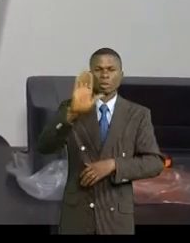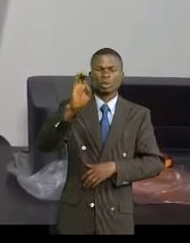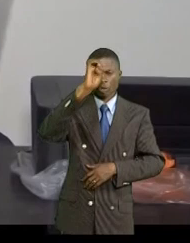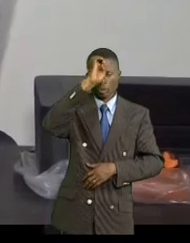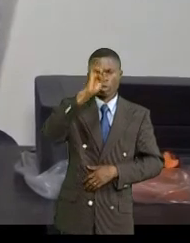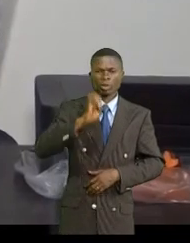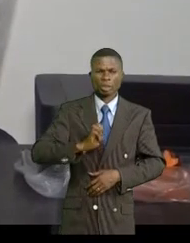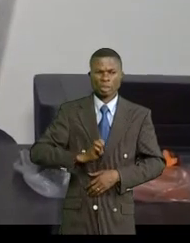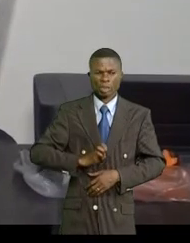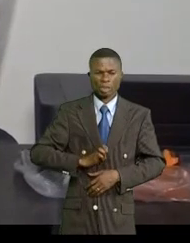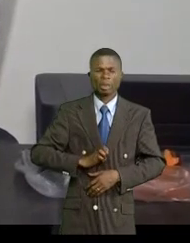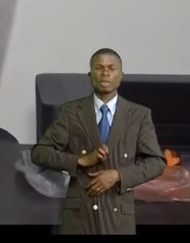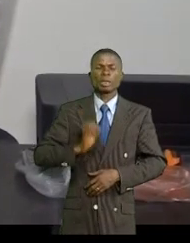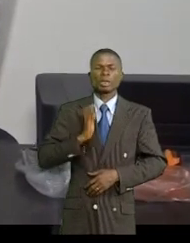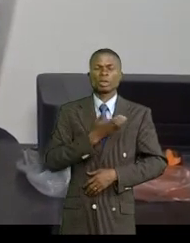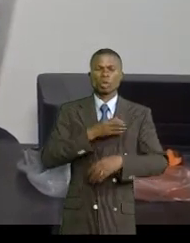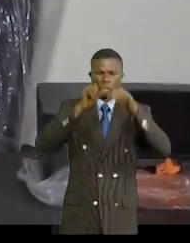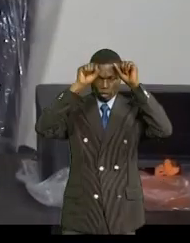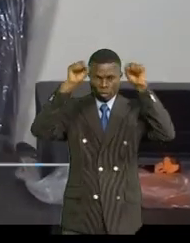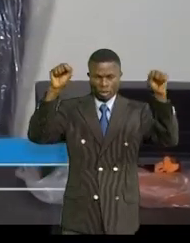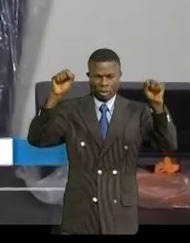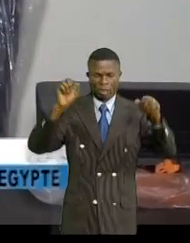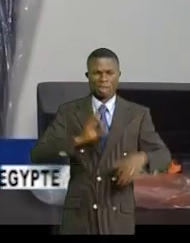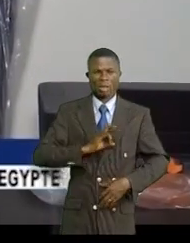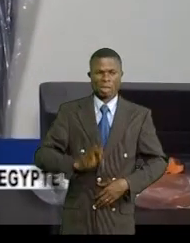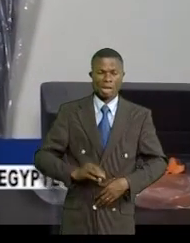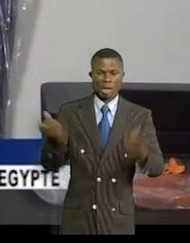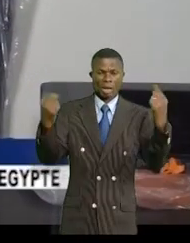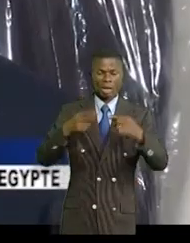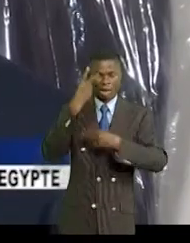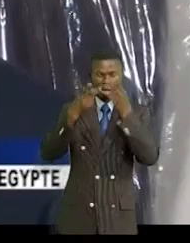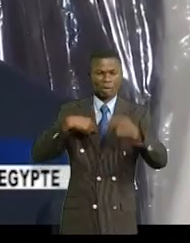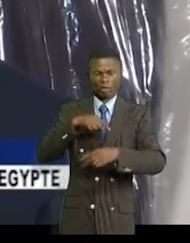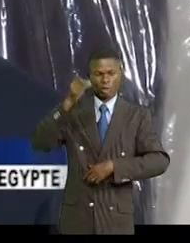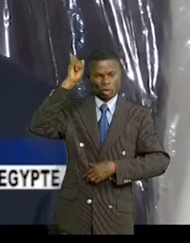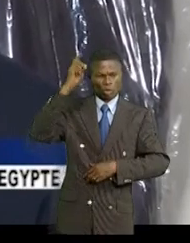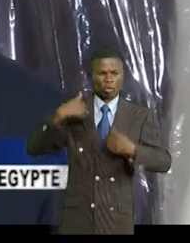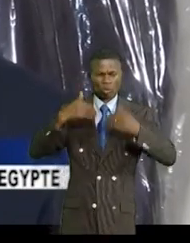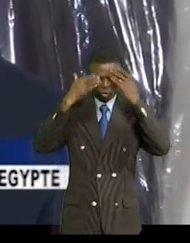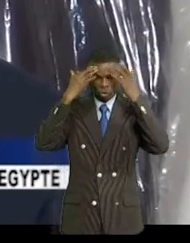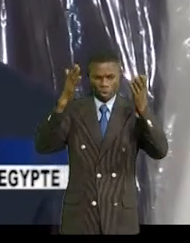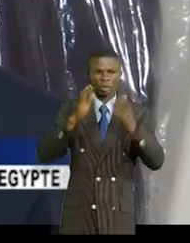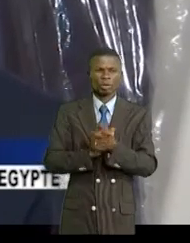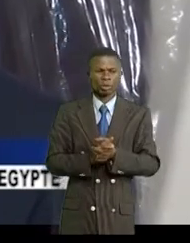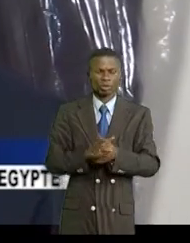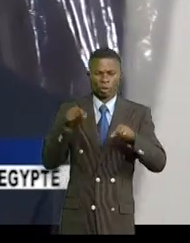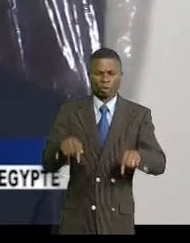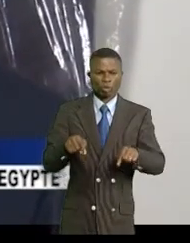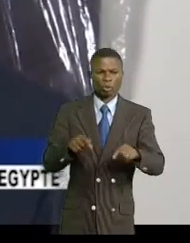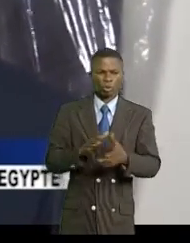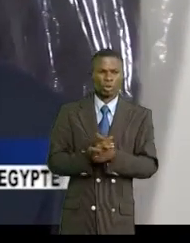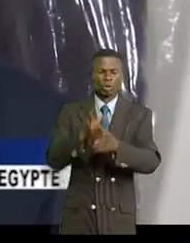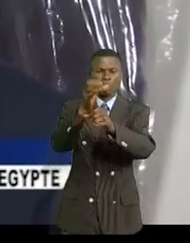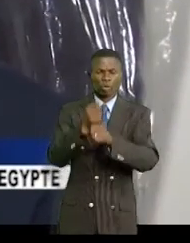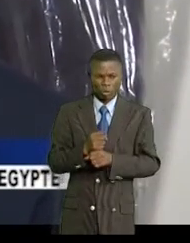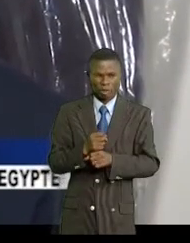Monsieur le Président de la République chef de l'État lors de son passage du Saint-Égypte. Il nous a vraiment honoré de nous blesser